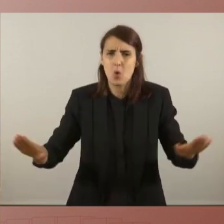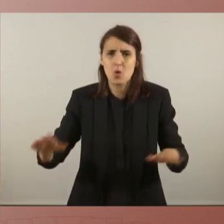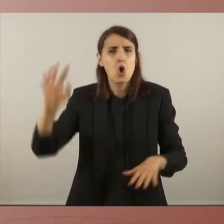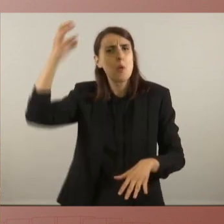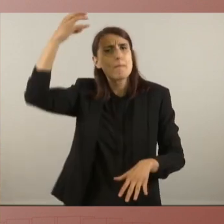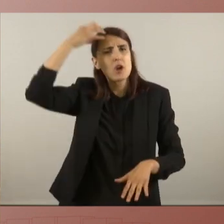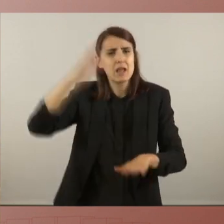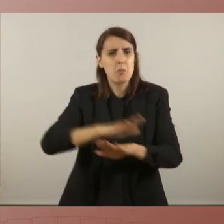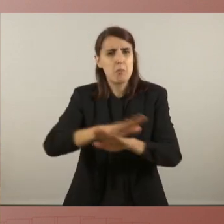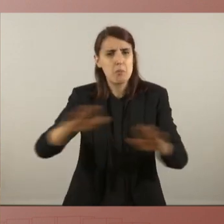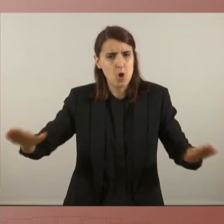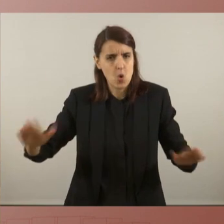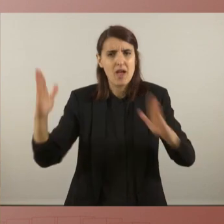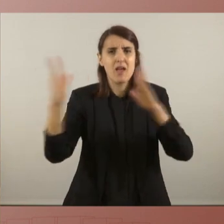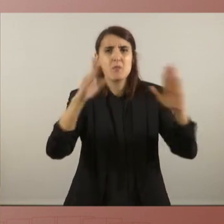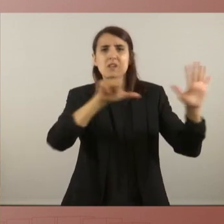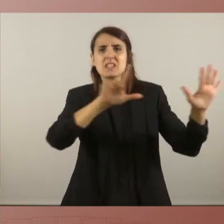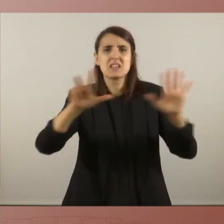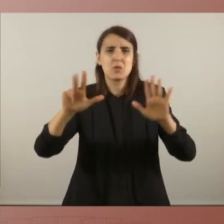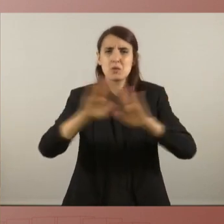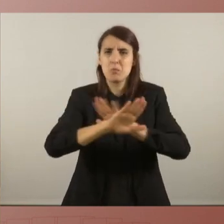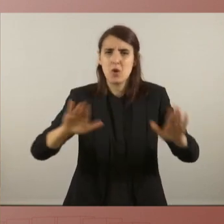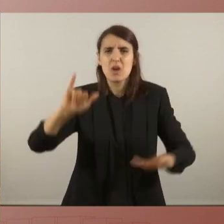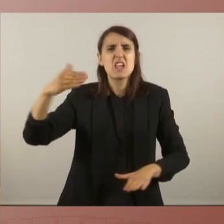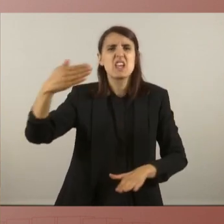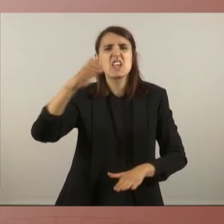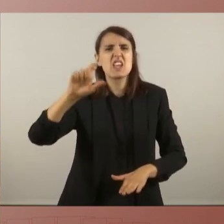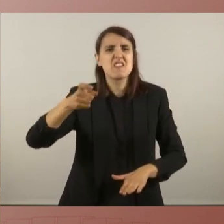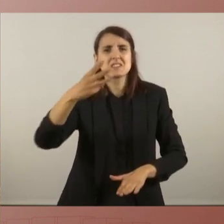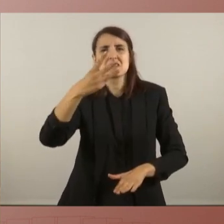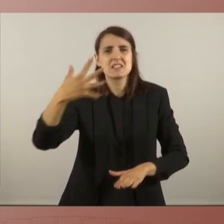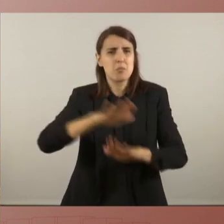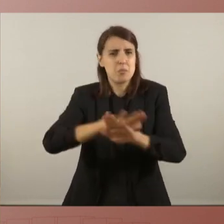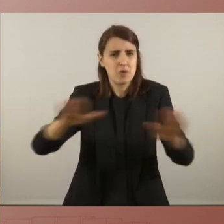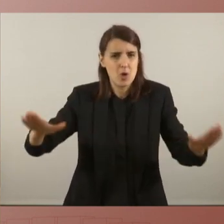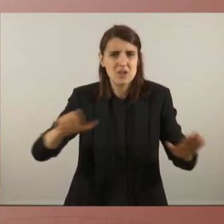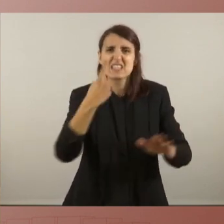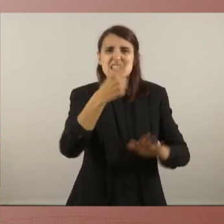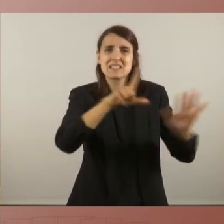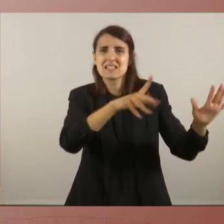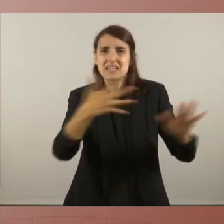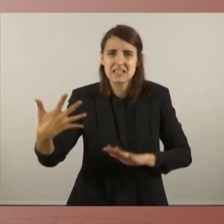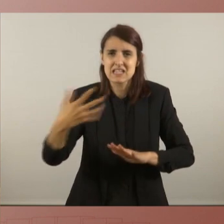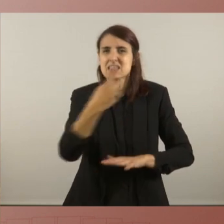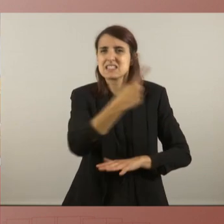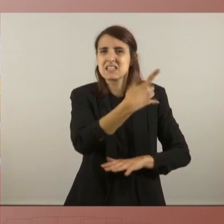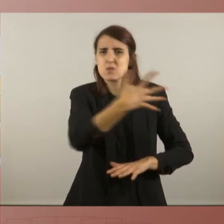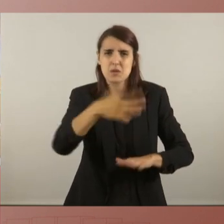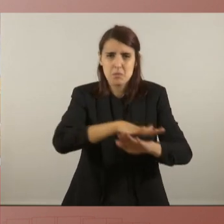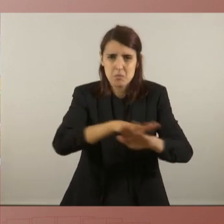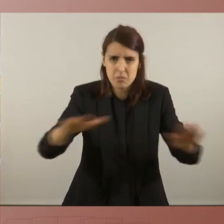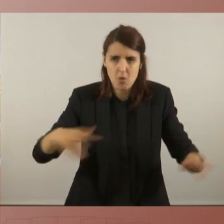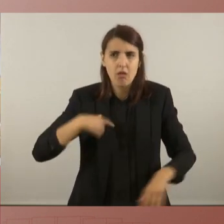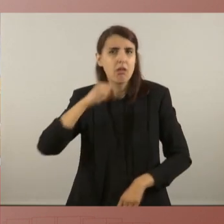prou règim del 78 prou IBIX 35 prou 135 i 155 prou vasallatge prou